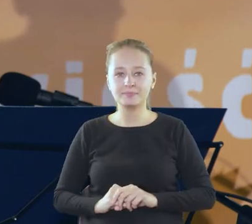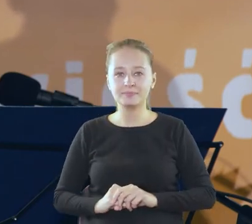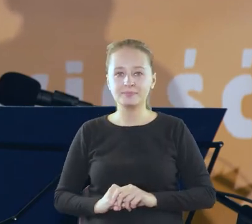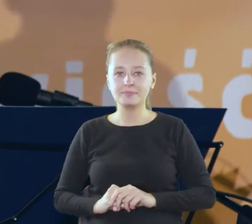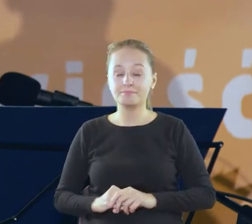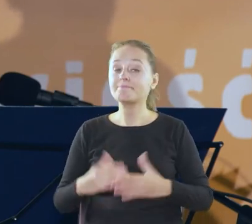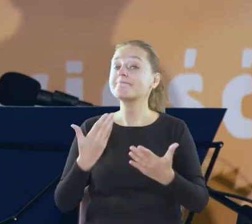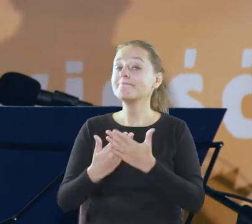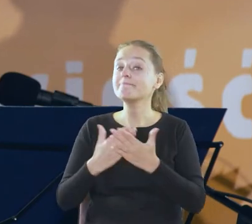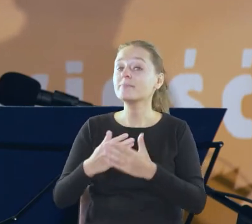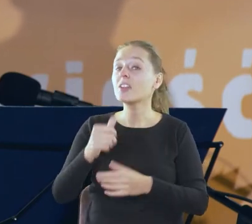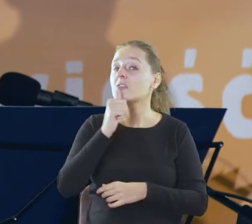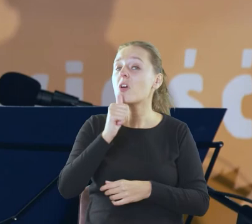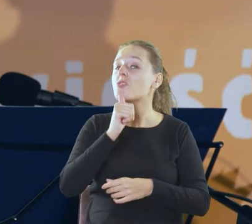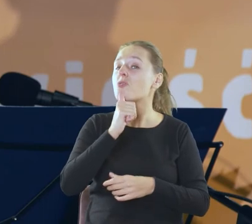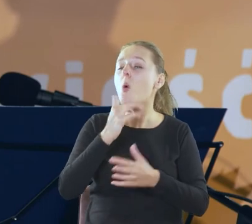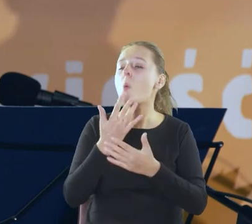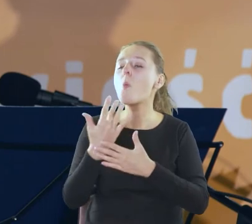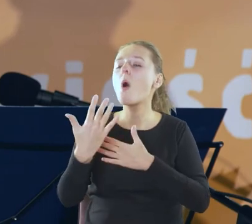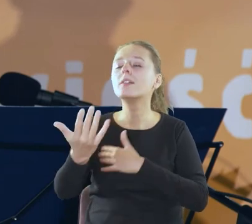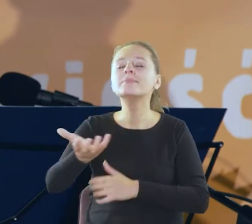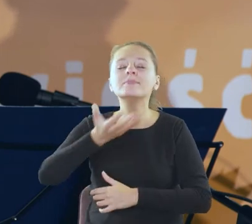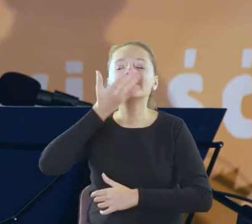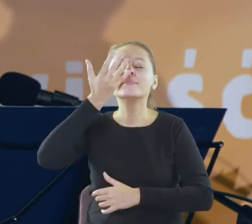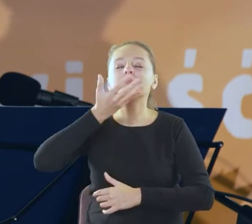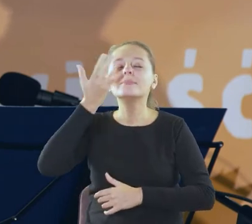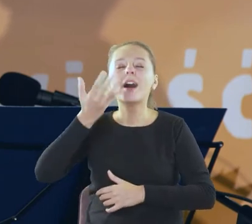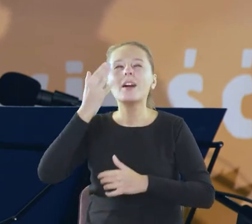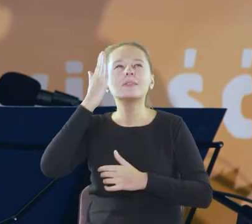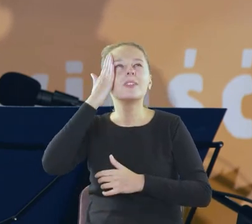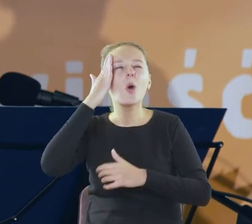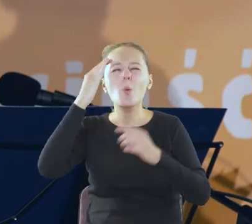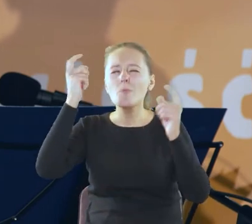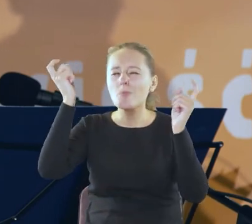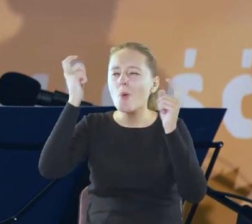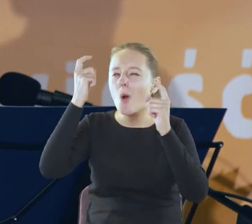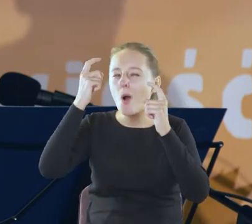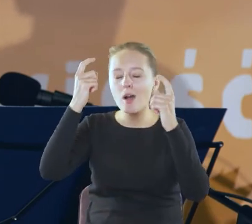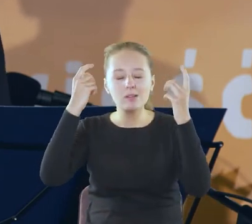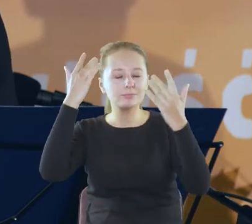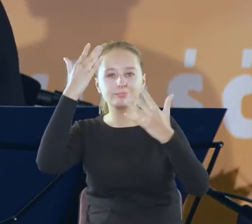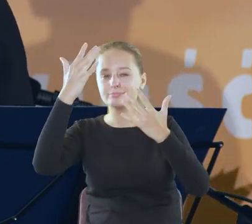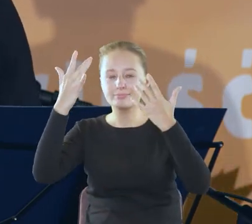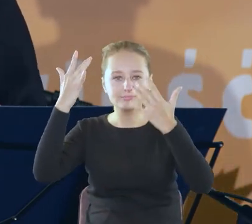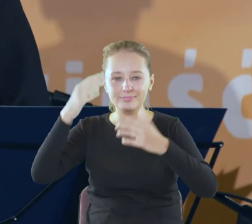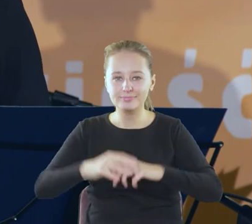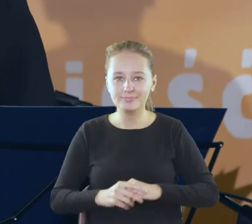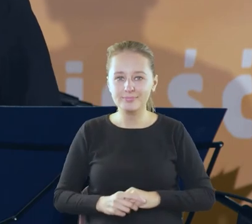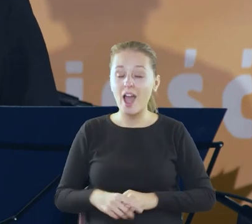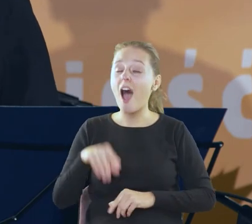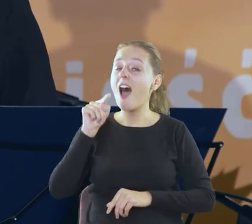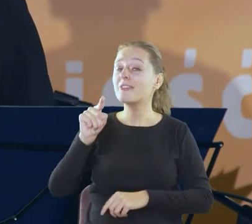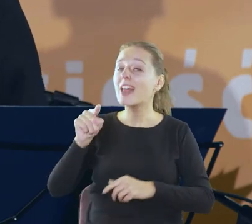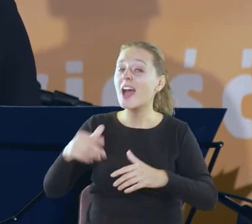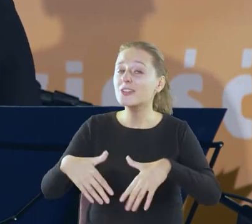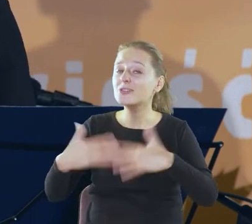że łąka tak pachnie że doznaje się na niej zawrotu głowy może w taki dzień żal